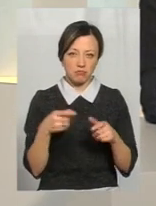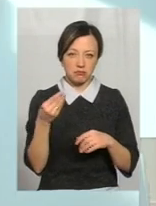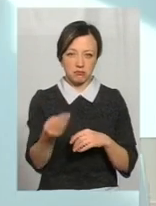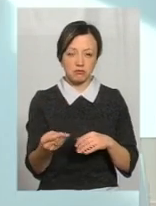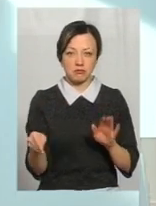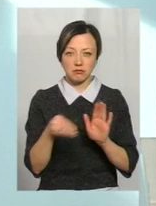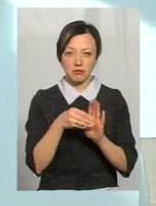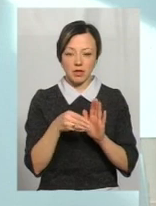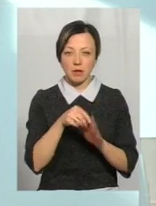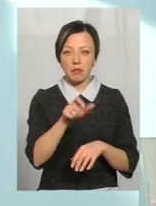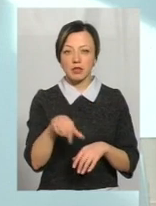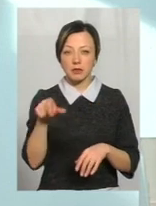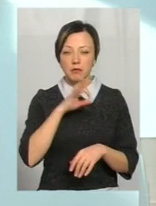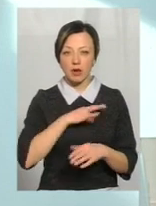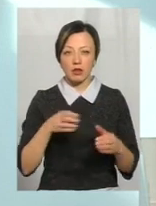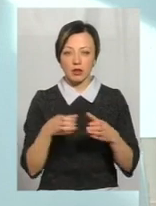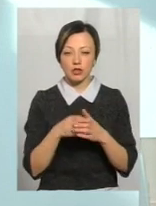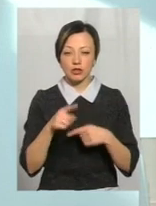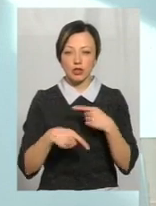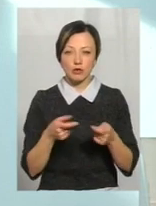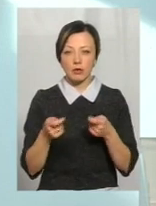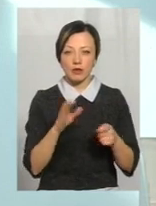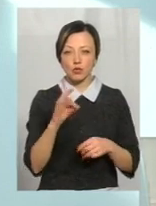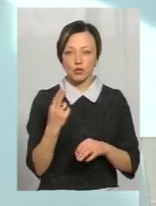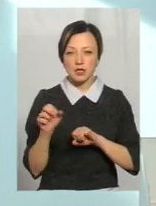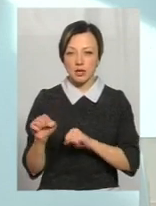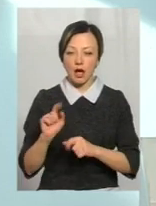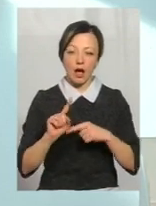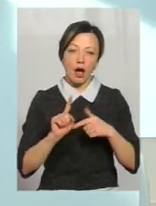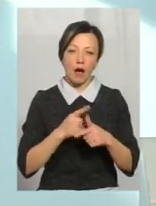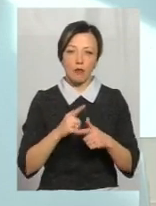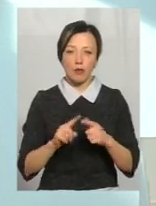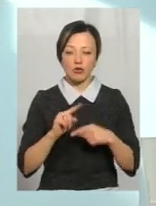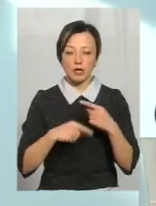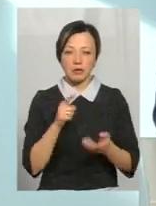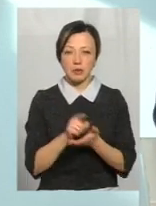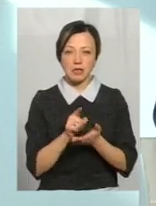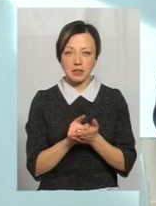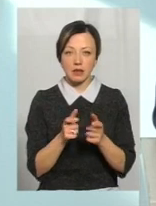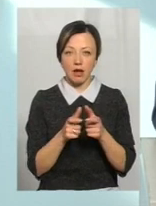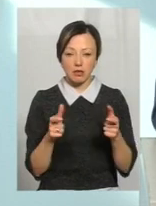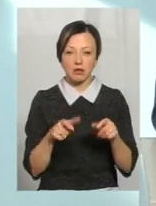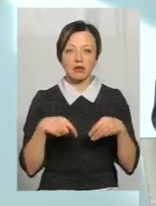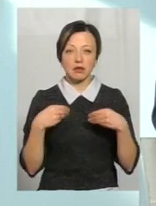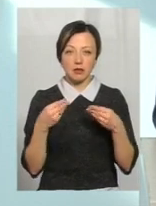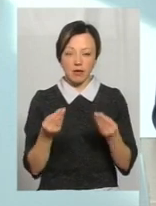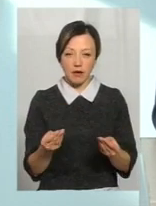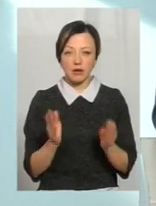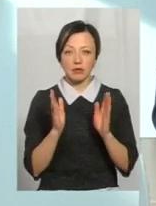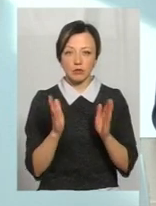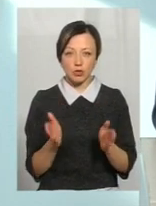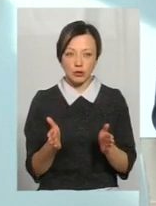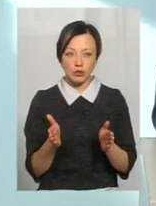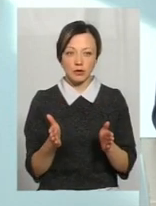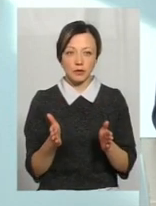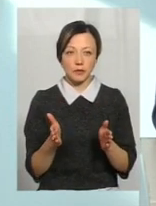Крім того, пасажирам пільгових категорій через управління праці свого захисту або через пенсійні картки ми будемо також надавати картки,